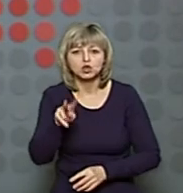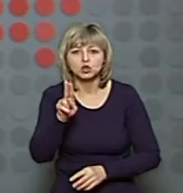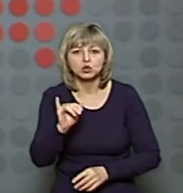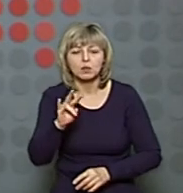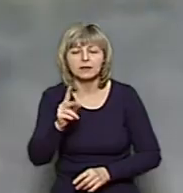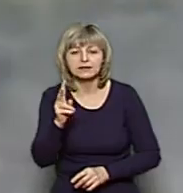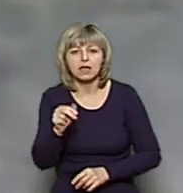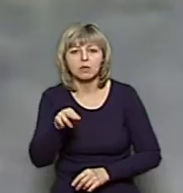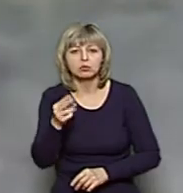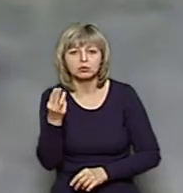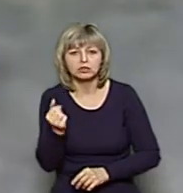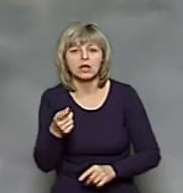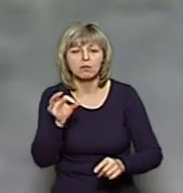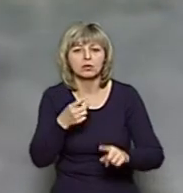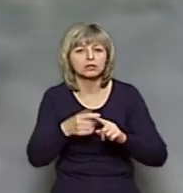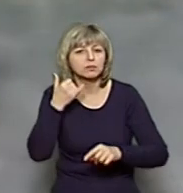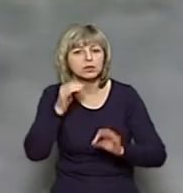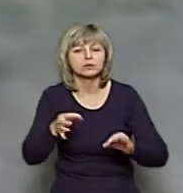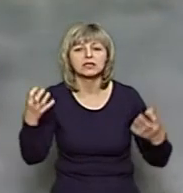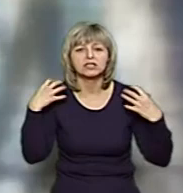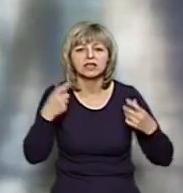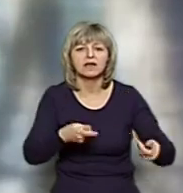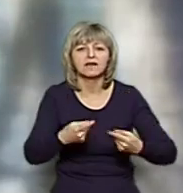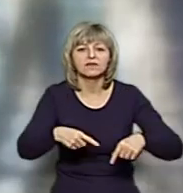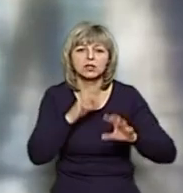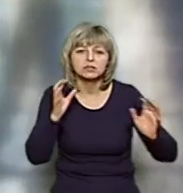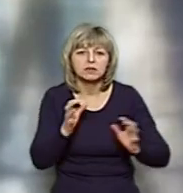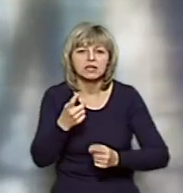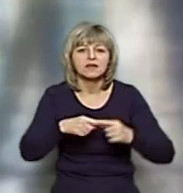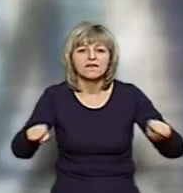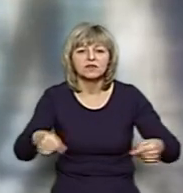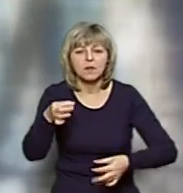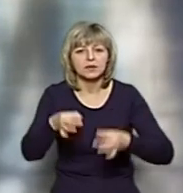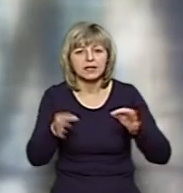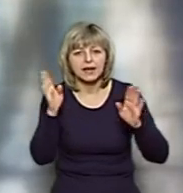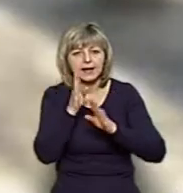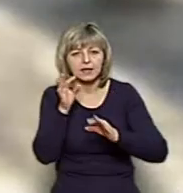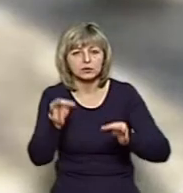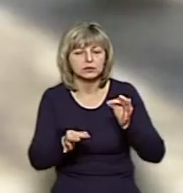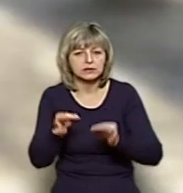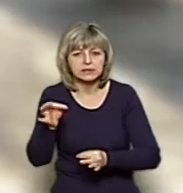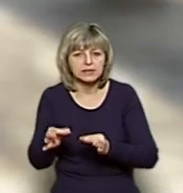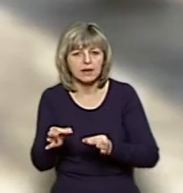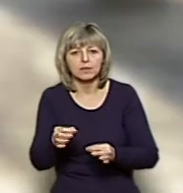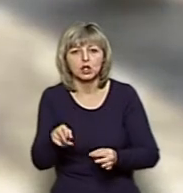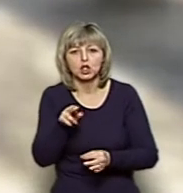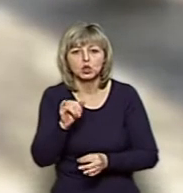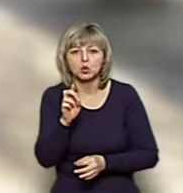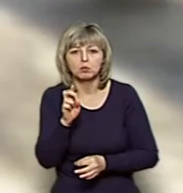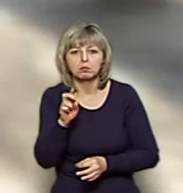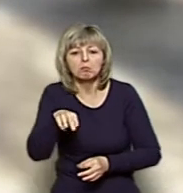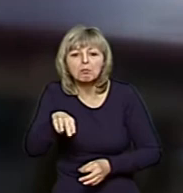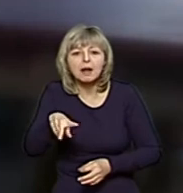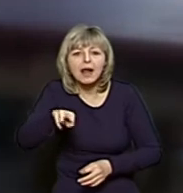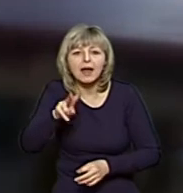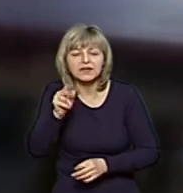це телефоном кореспондентам Суспільного розповів начальник відділу збереження та відтворення природних екосистем Богдан Громик. Каже, дуплянка – це штучне